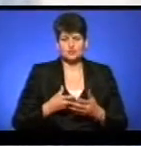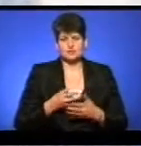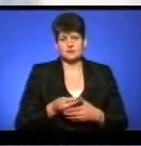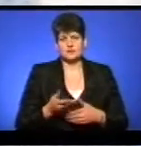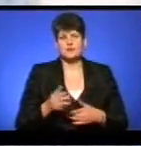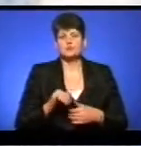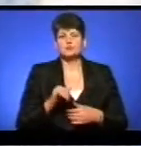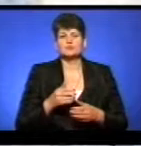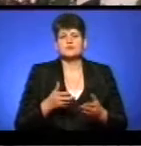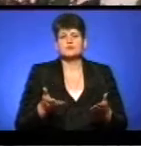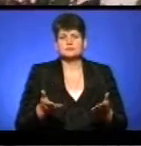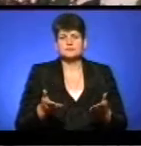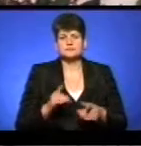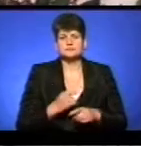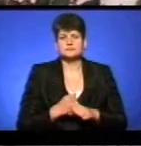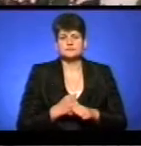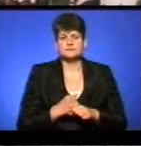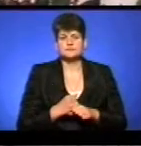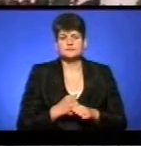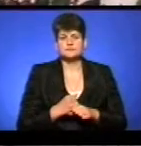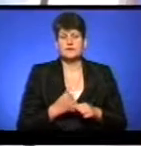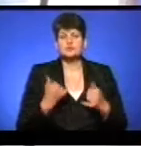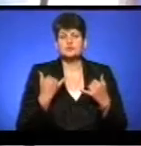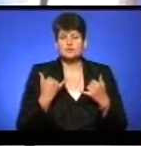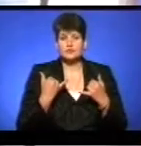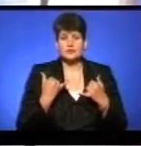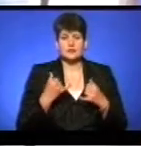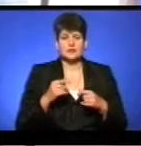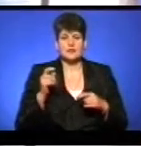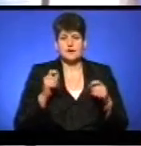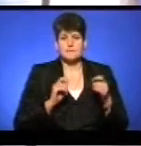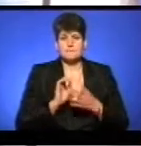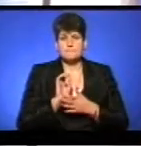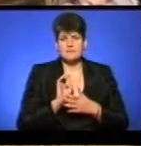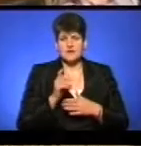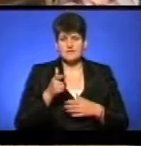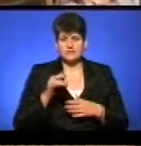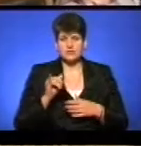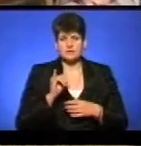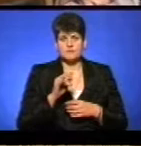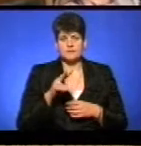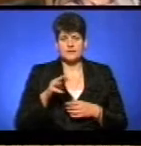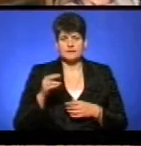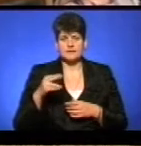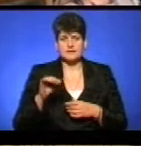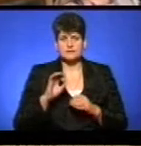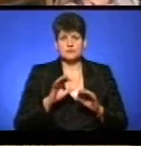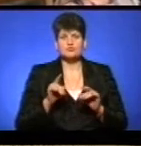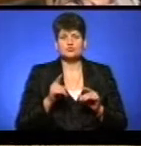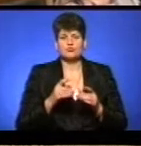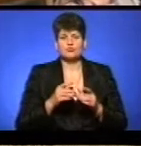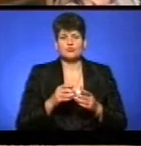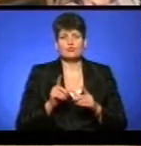куди діватися. Сьогодні на брифінгу начальник управління транспорту міськради Ігорь Мединський розповів, чому проїзд,